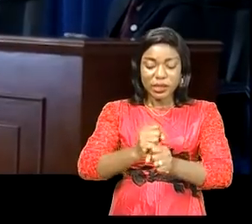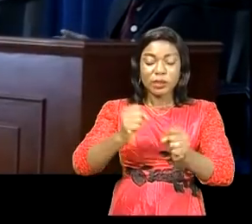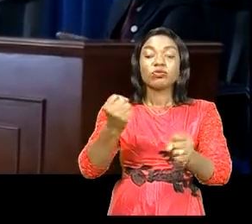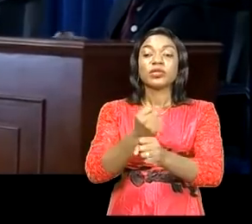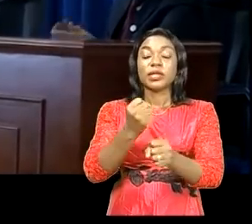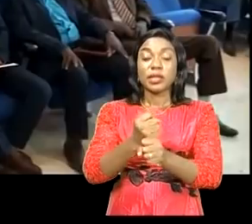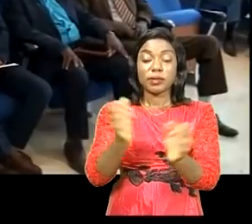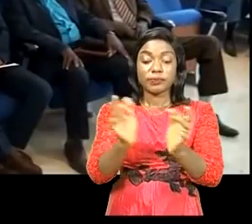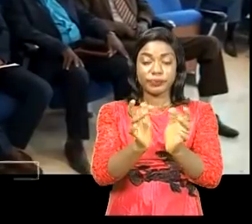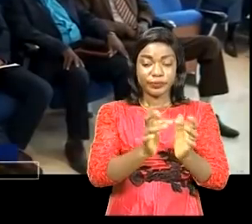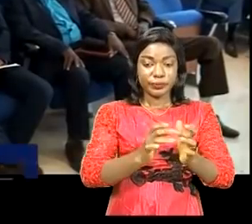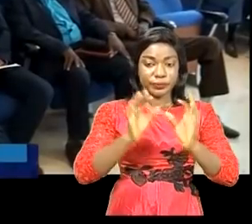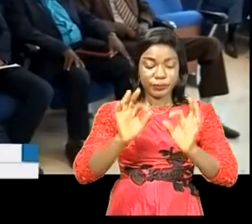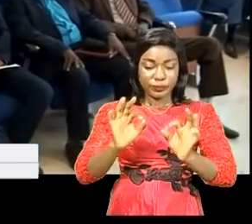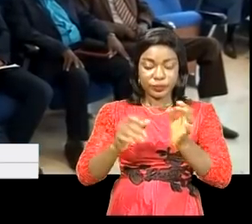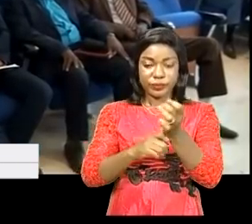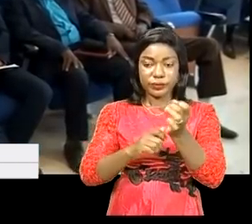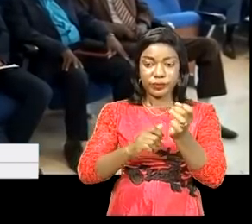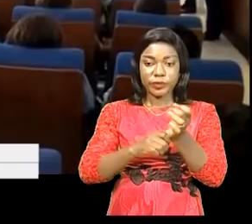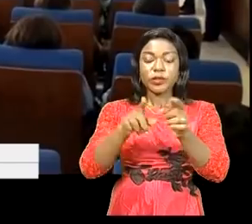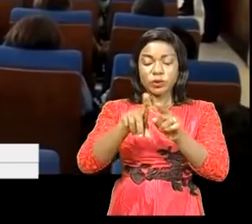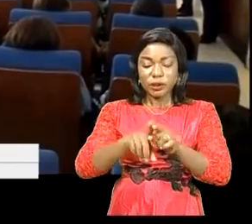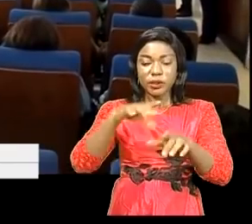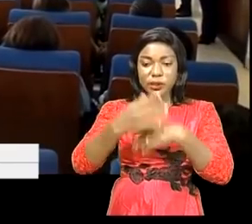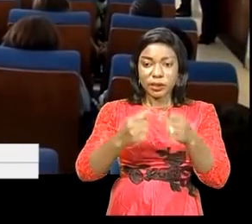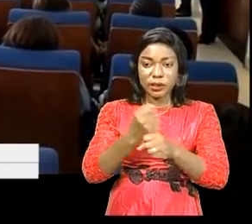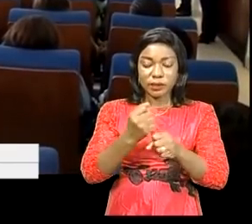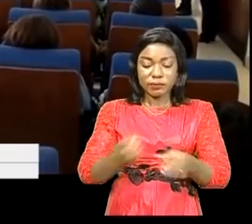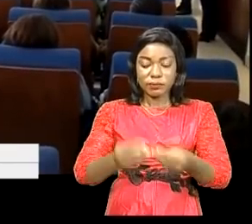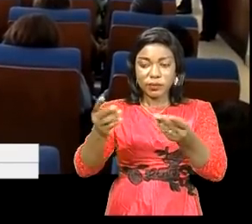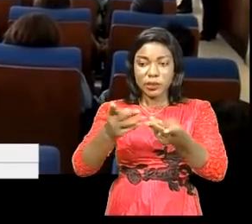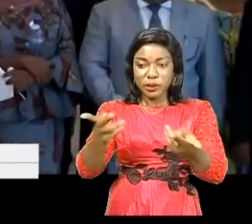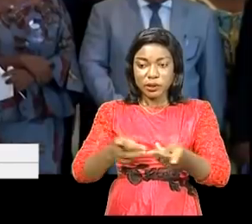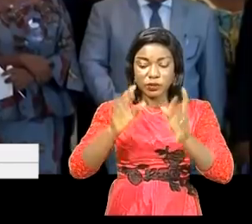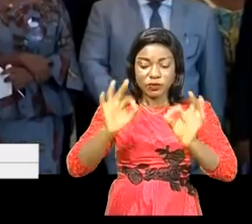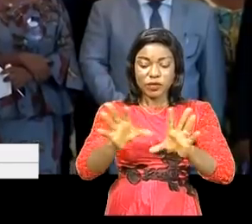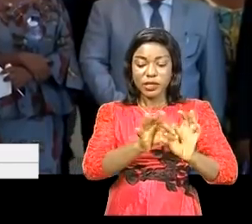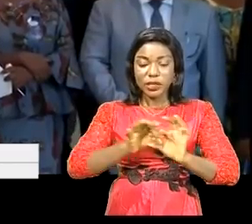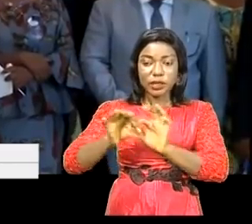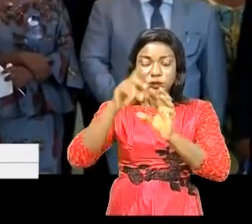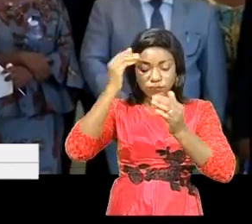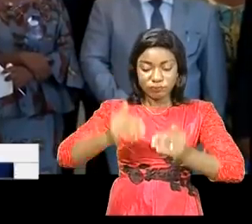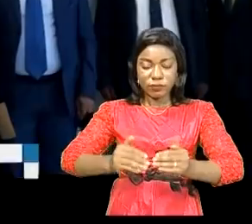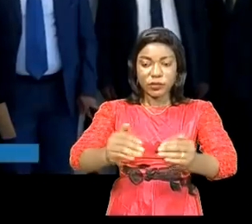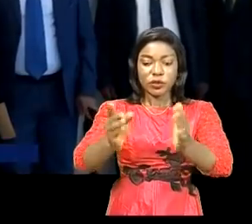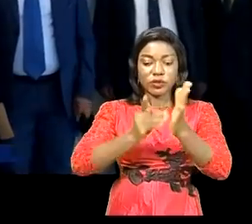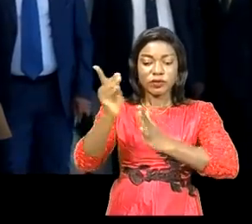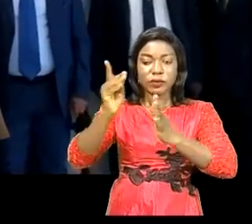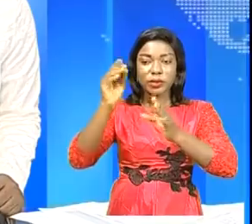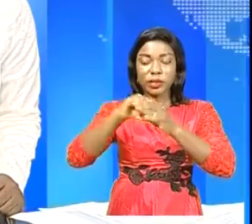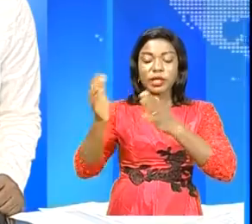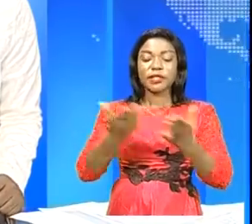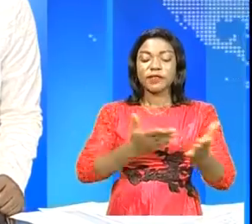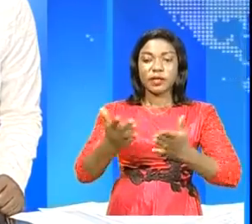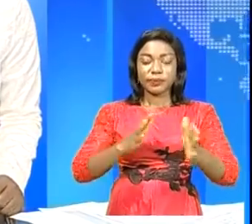permettent aux nouveaux entrepreneurs de cerner les milieux et d'établir de nouvelles relations propices au développement de leurs affaires.